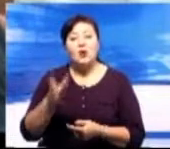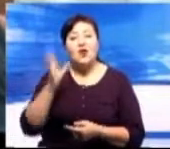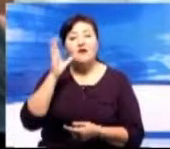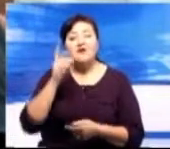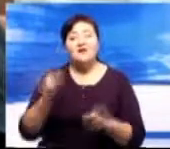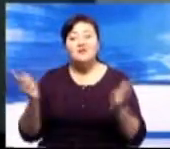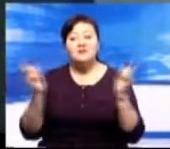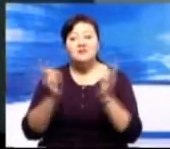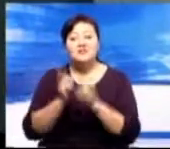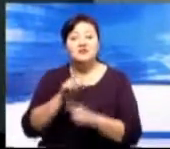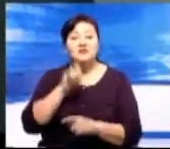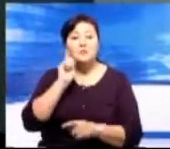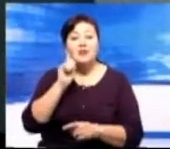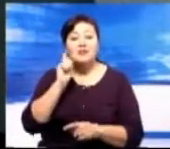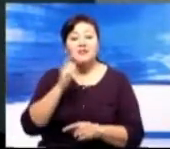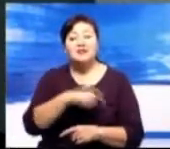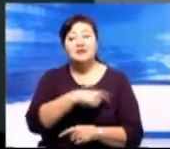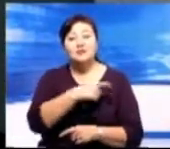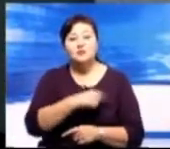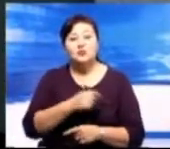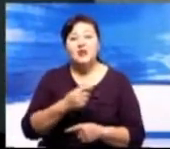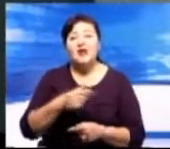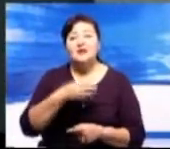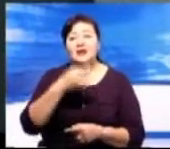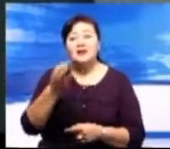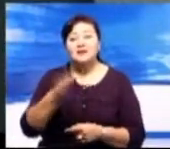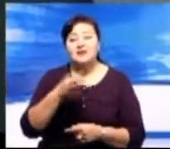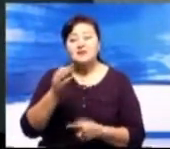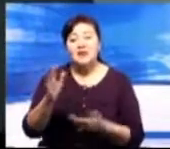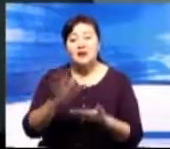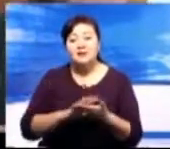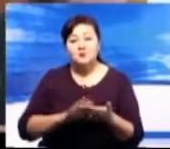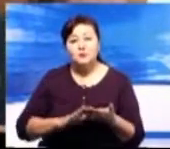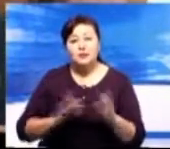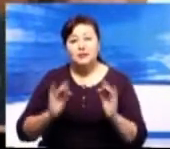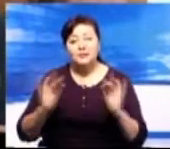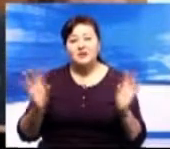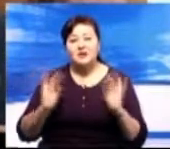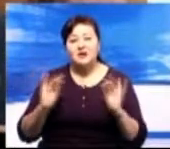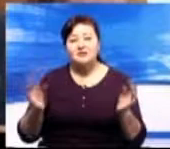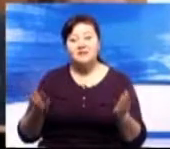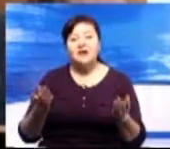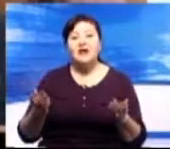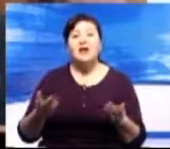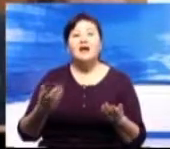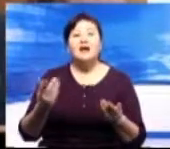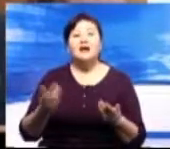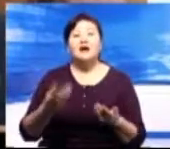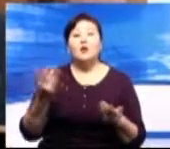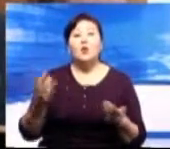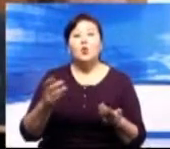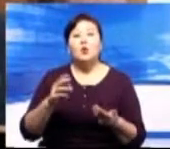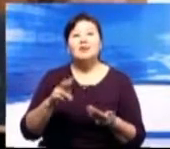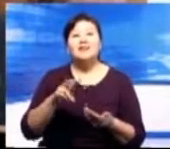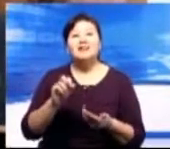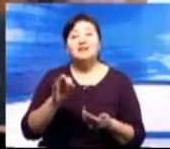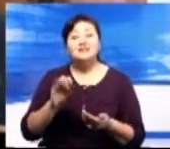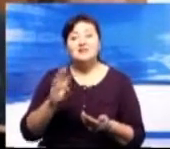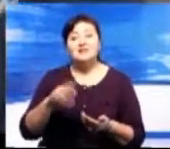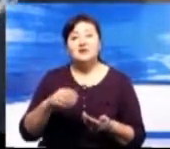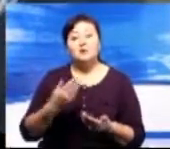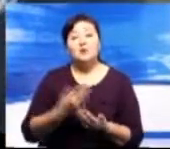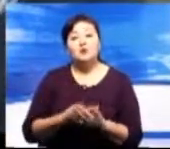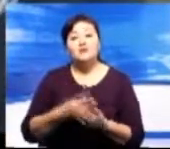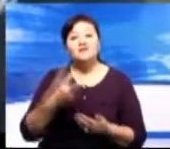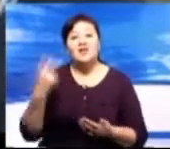встречи молодые депутаты выступили с докладами о переходе на латиницу. Вторая часть встречи прошла в формате беседы. По мнению